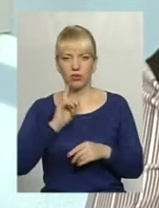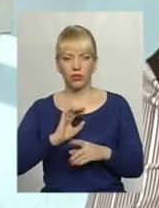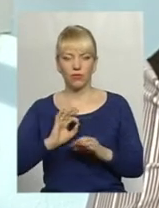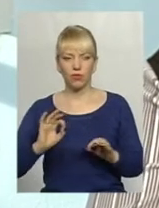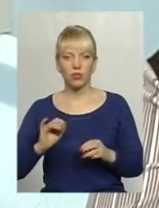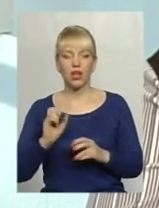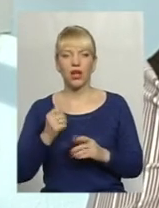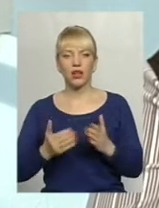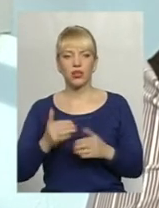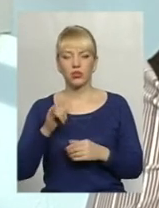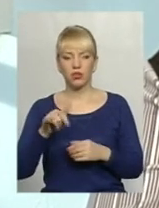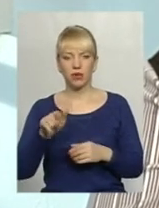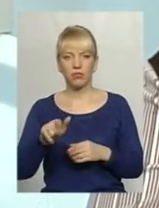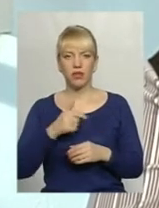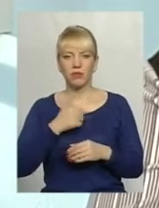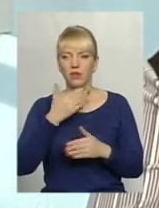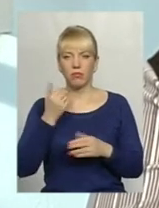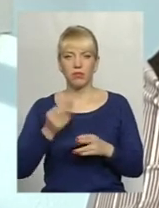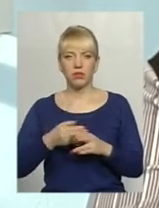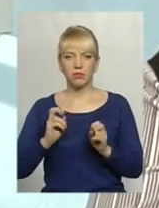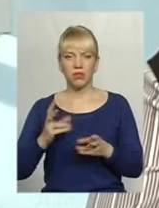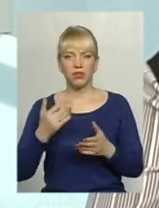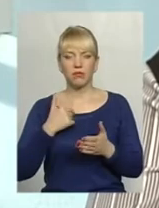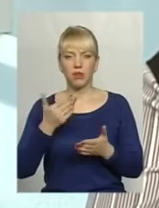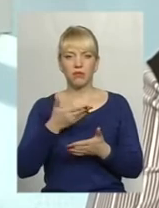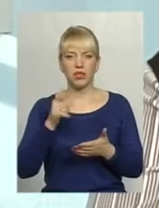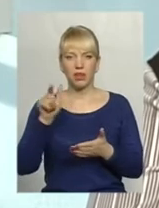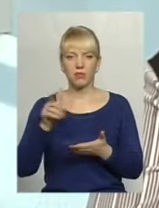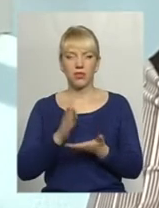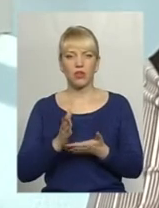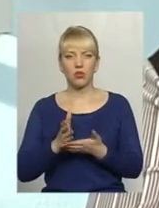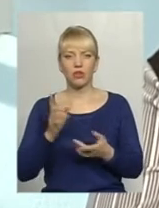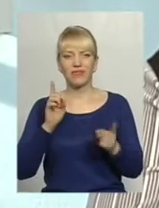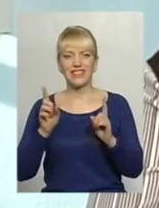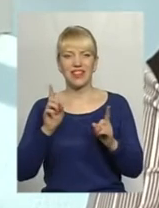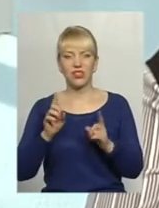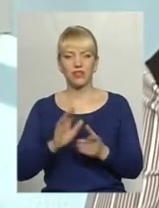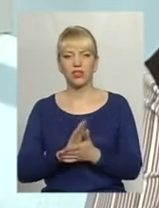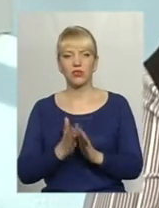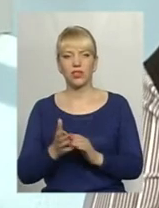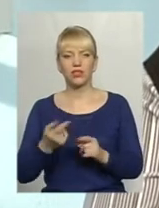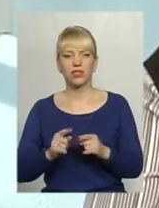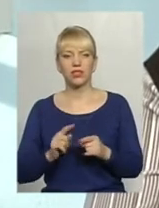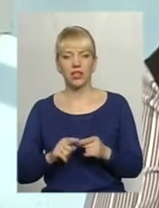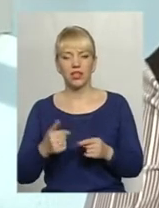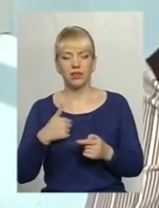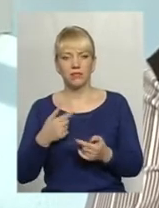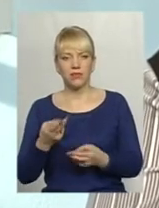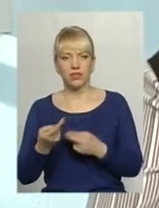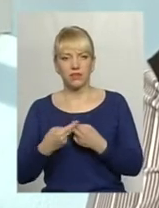якщо і там нам небезпечно, ми знаходимося в стресовій ситуації і це знижує адаптаційні можливості нашого організму, тобто ми